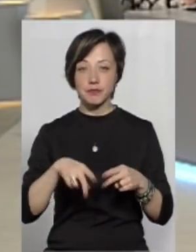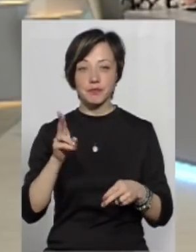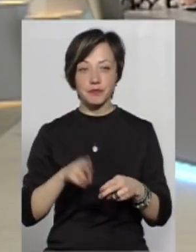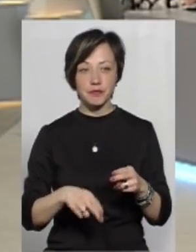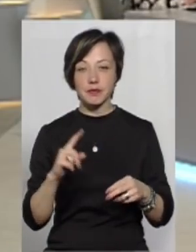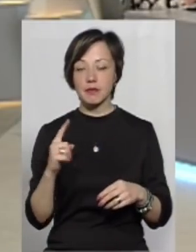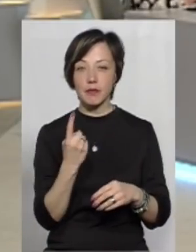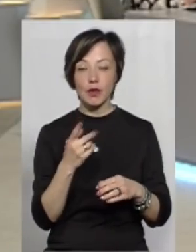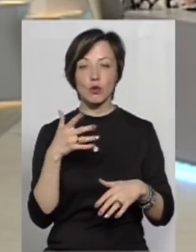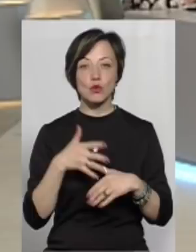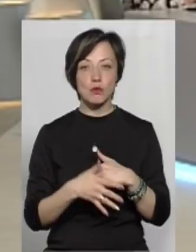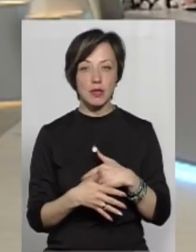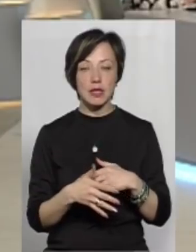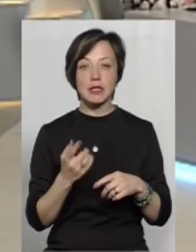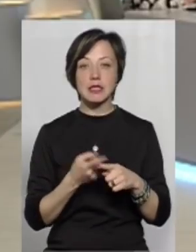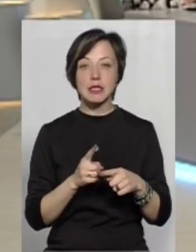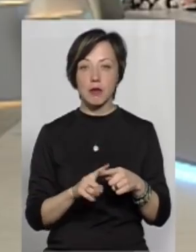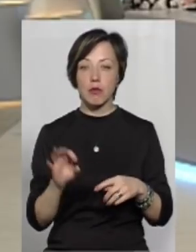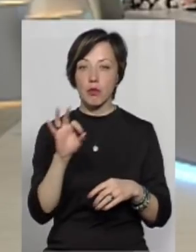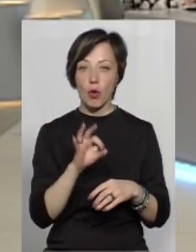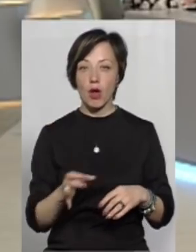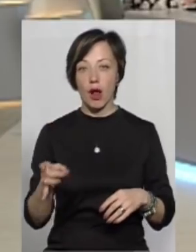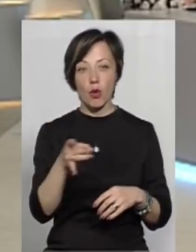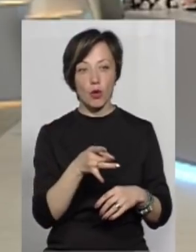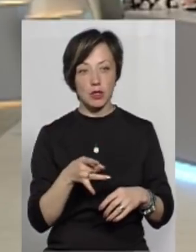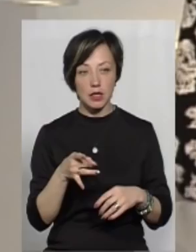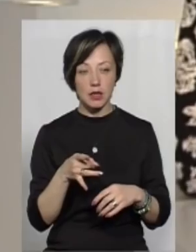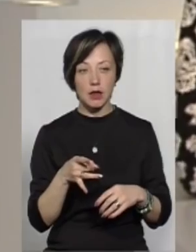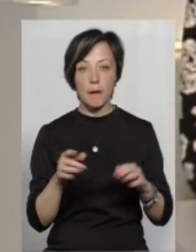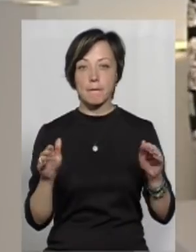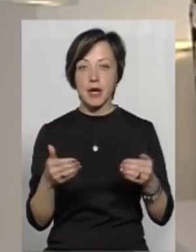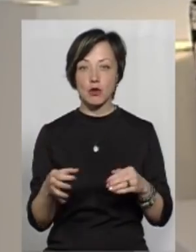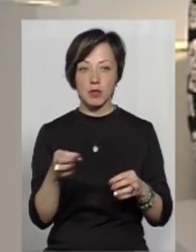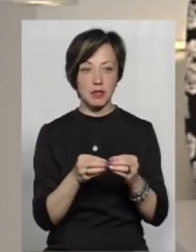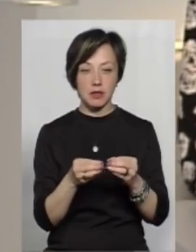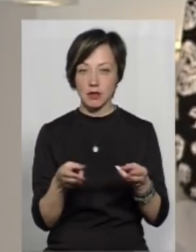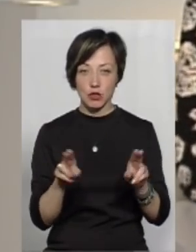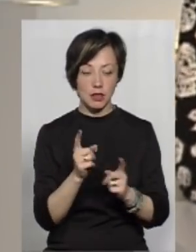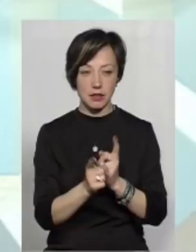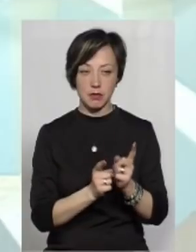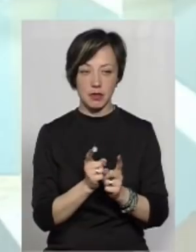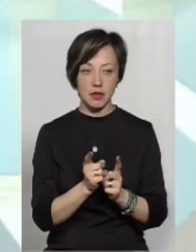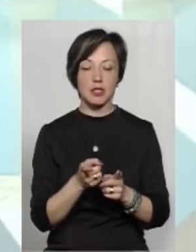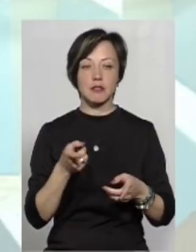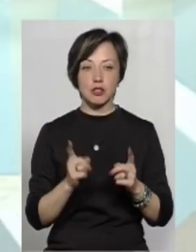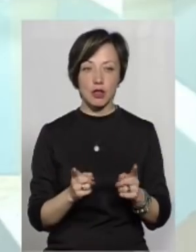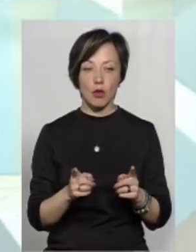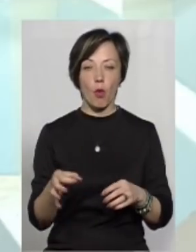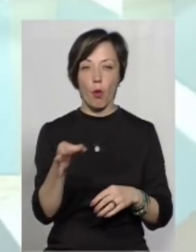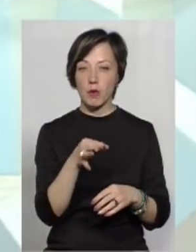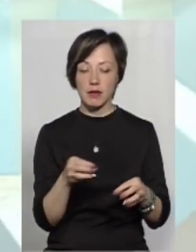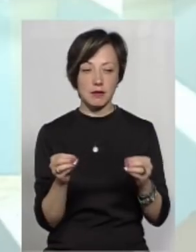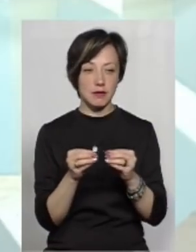кінця. Єдине, що ми розуміли, це йдеться про райони, межі областей залишаються незмінними. Звичайно.